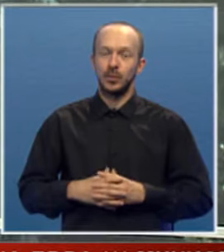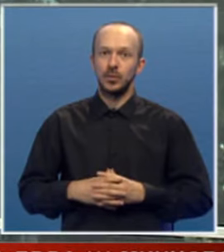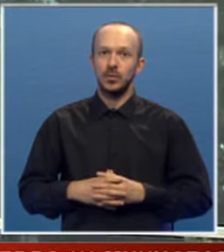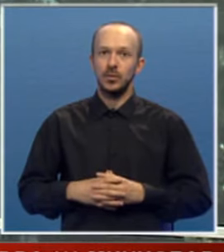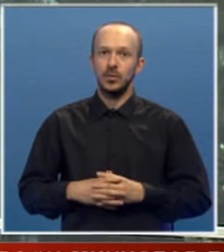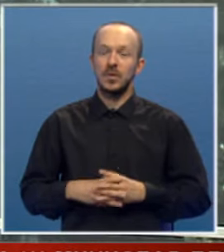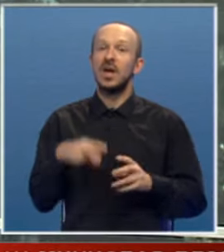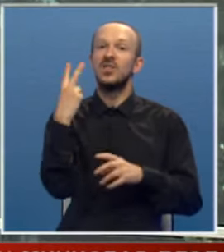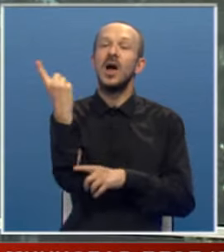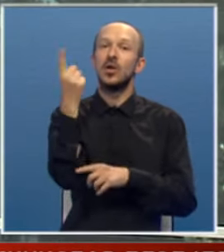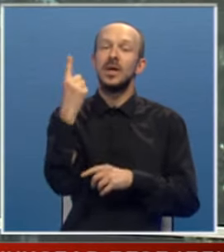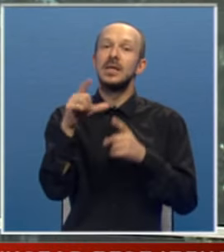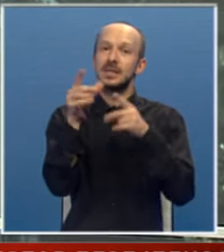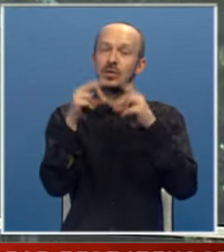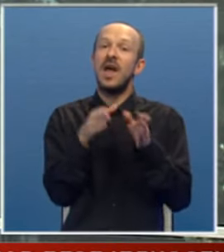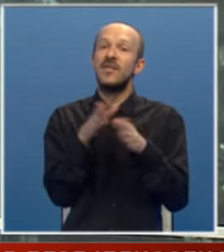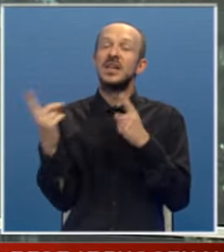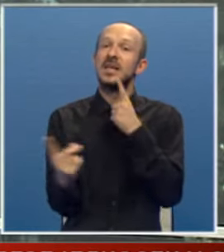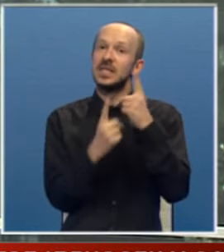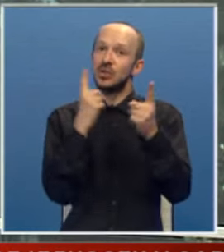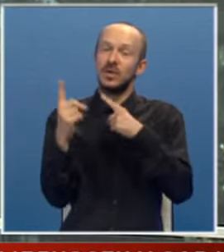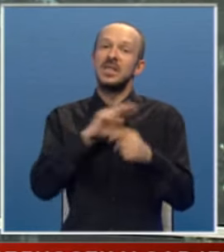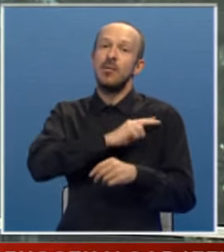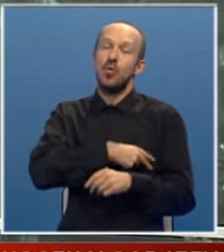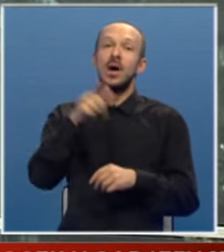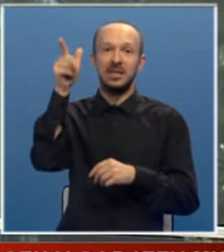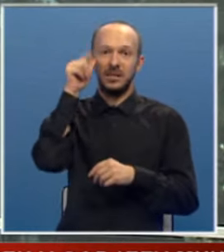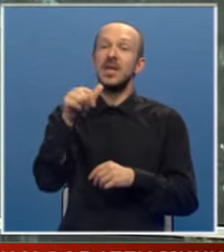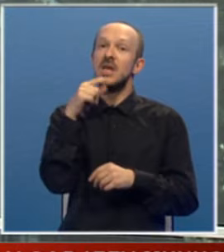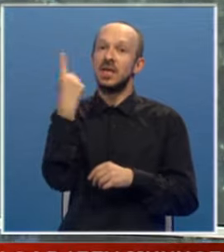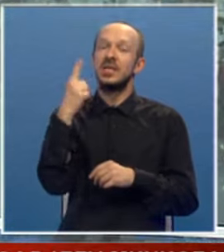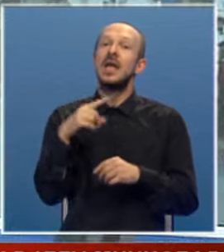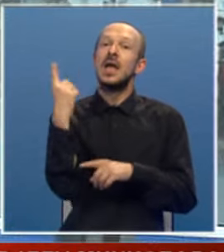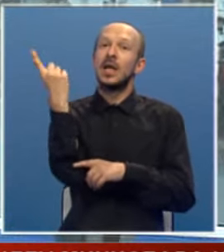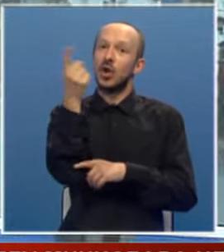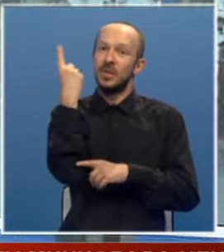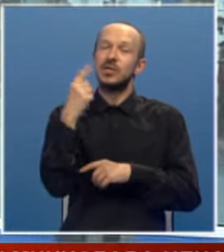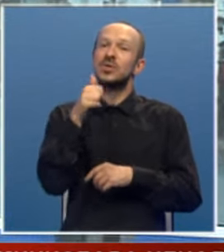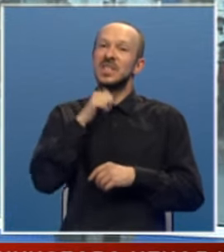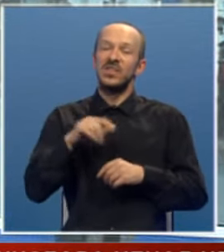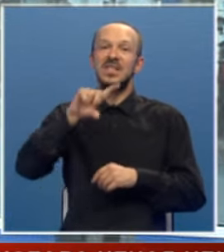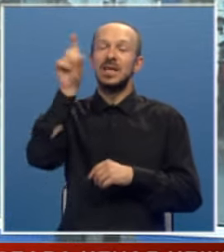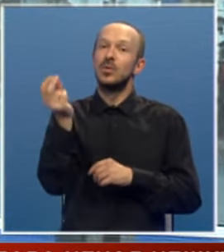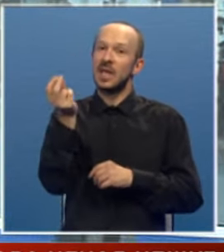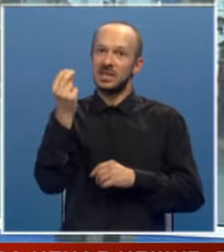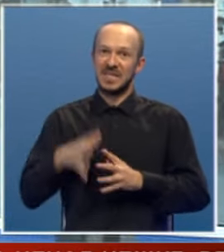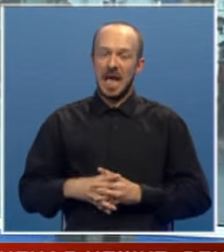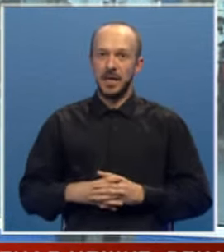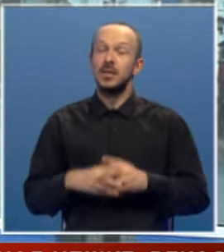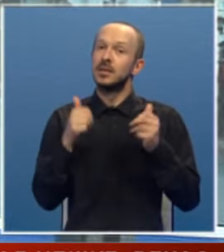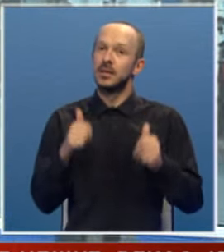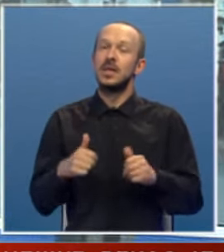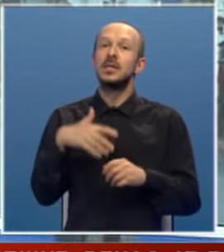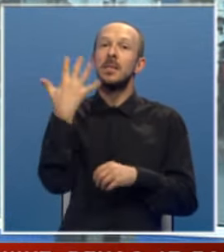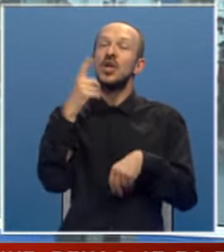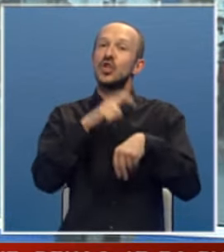Dva helikoptera sektora za vanredne situacije Mupa Srbije i jedna letjelica Helikopterskog servisa Republike Srpske danas